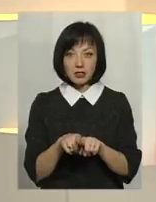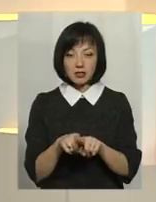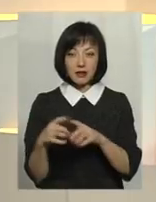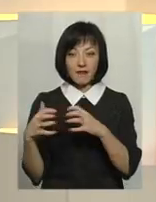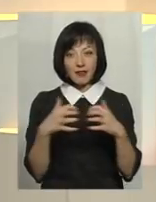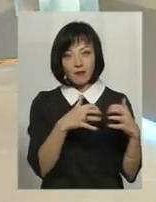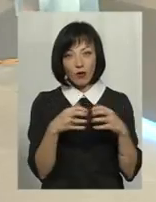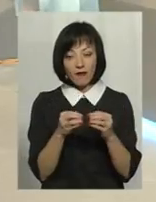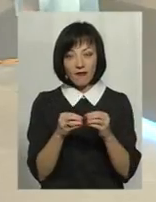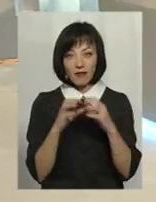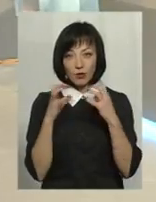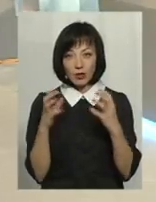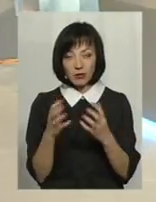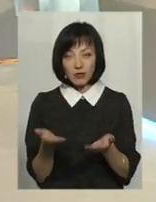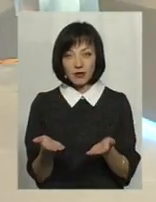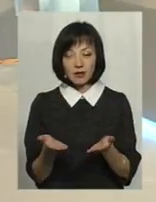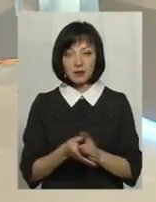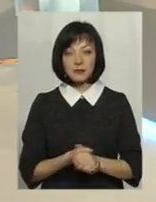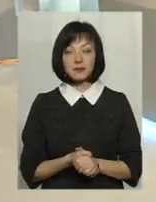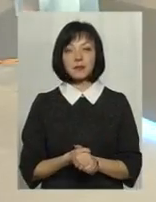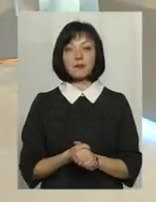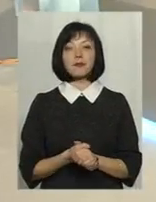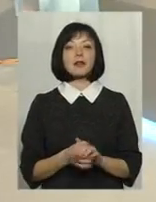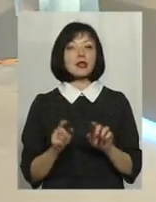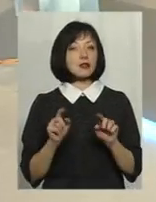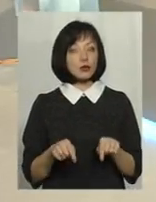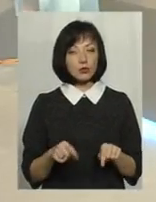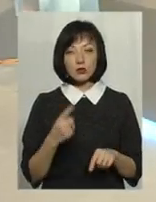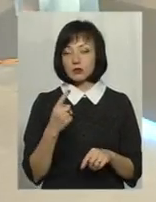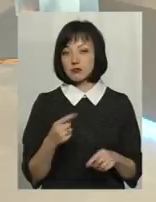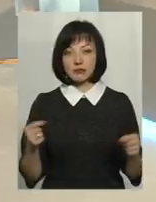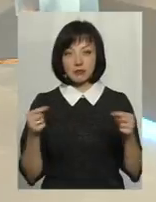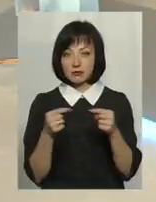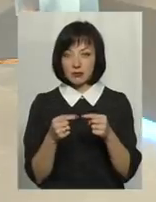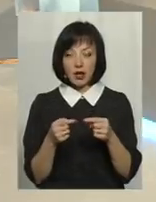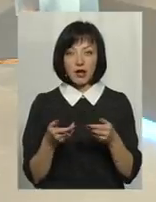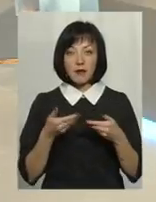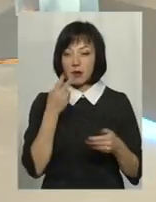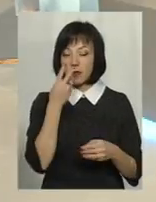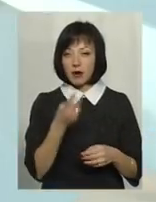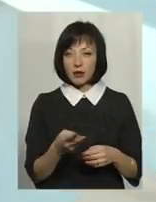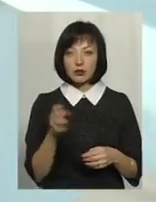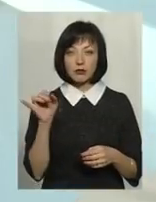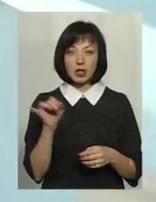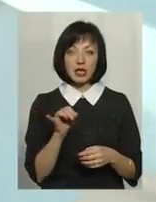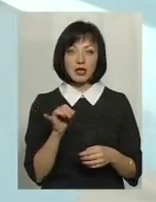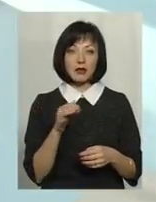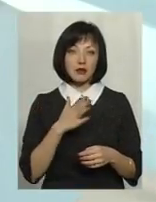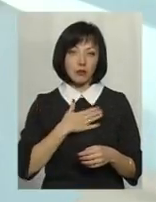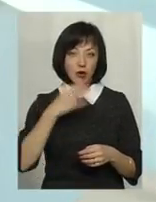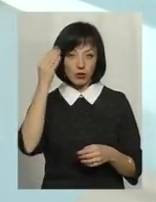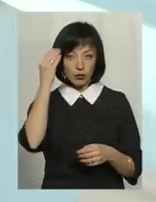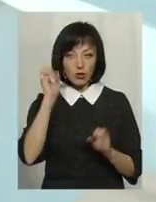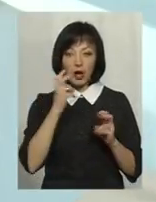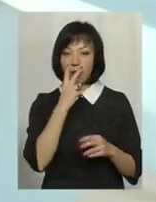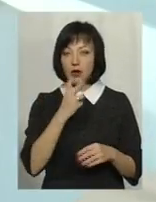або втримувати? Тут однозначно. Тому, як ми бачимо, і десь мій погляд, як я